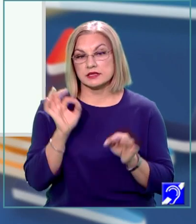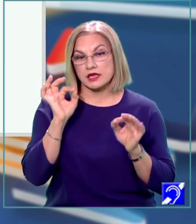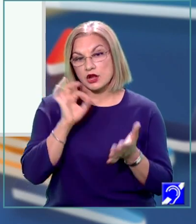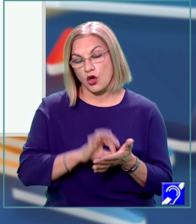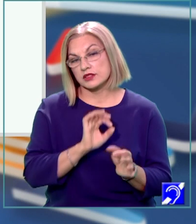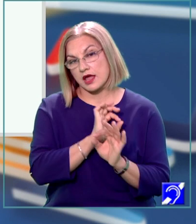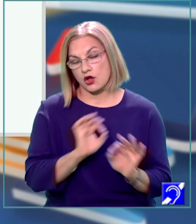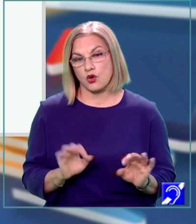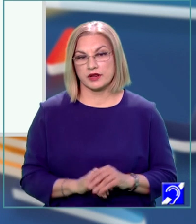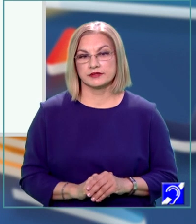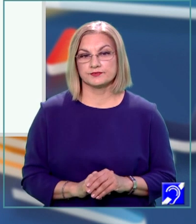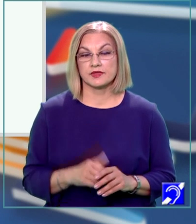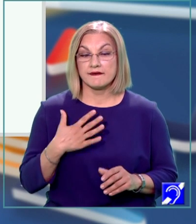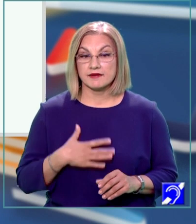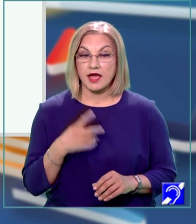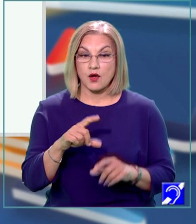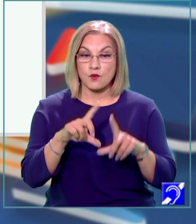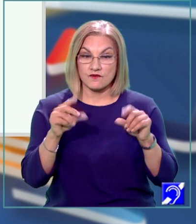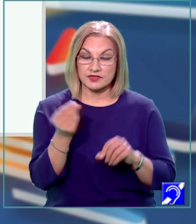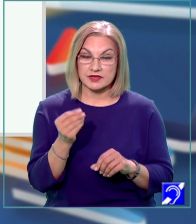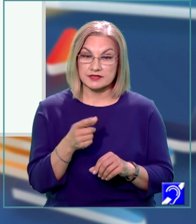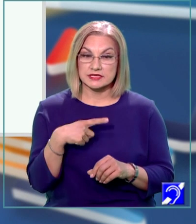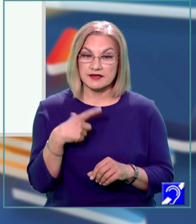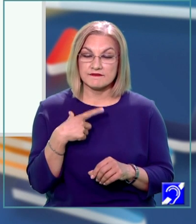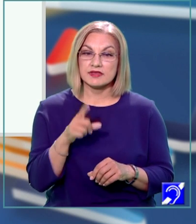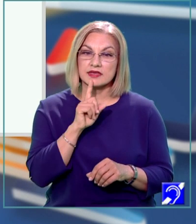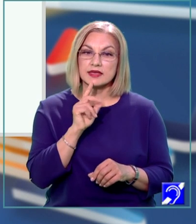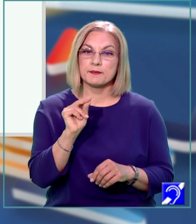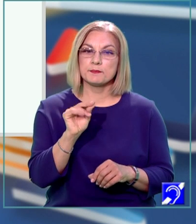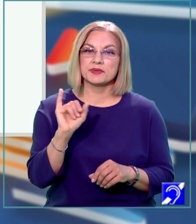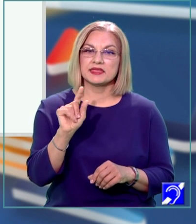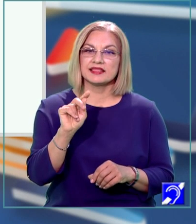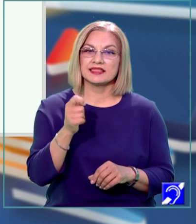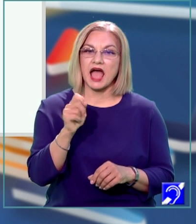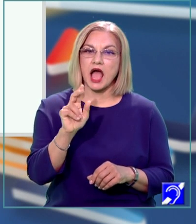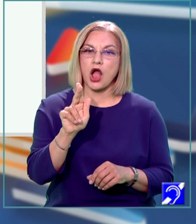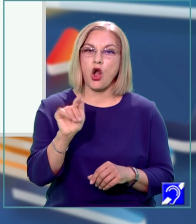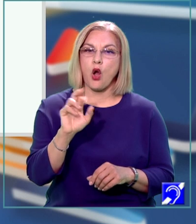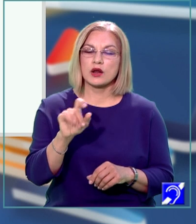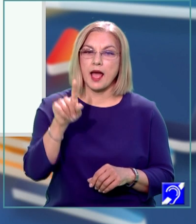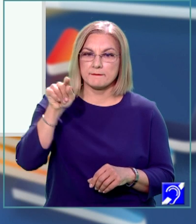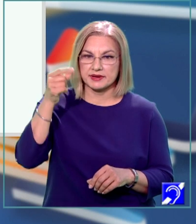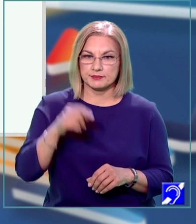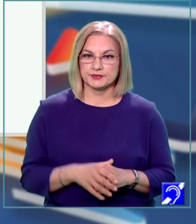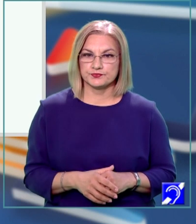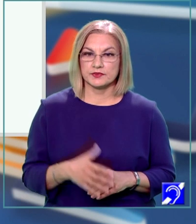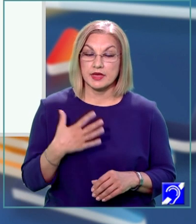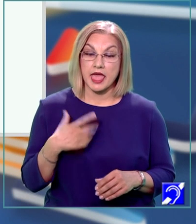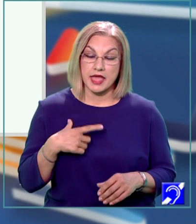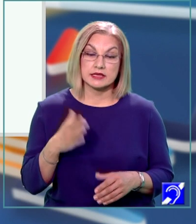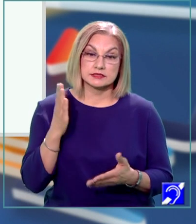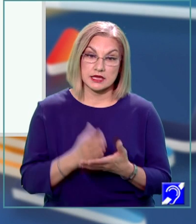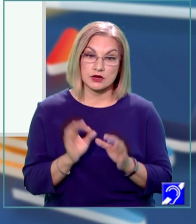ca figura desenată să fie denumită cubul Pitagora I. Este important pentru a nota corect să stabilim